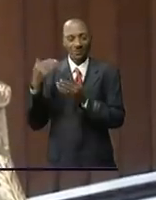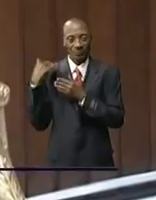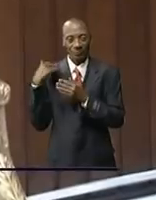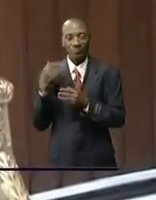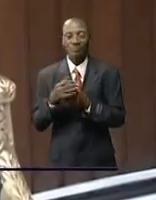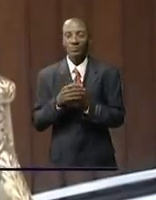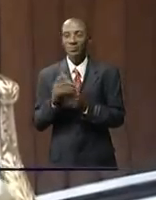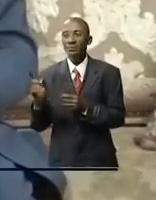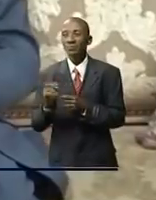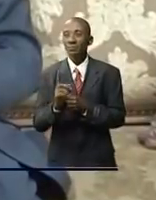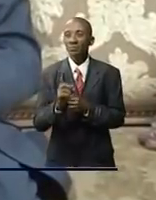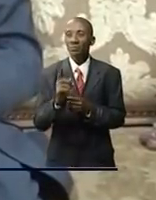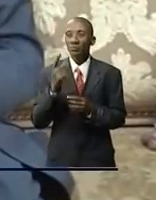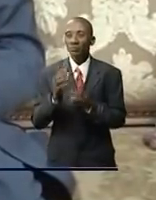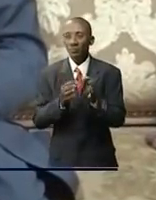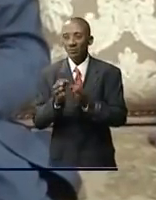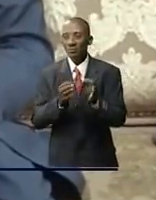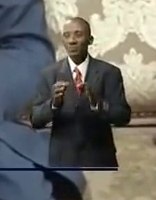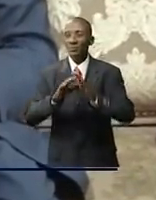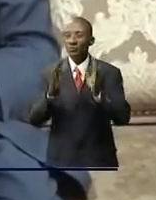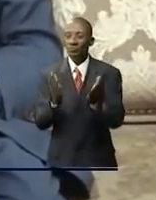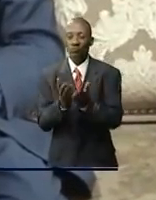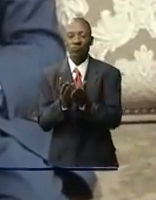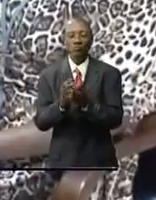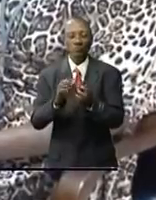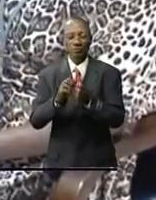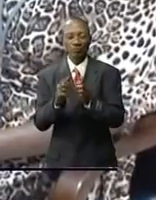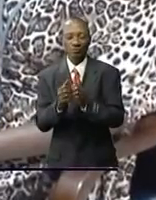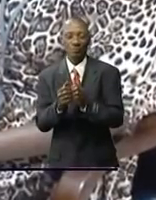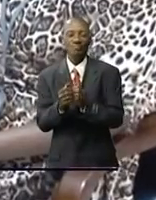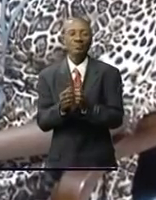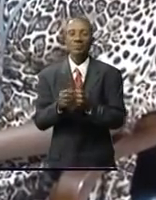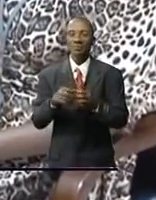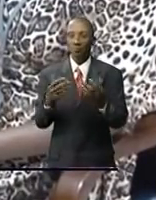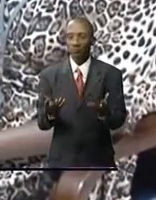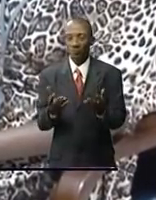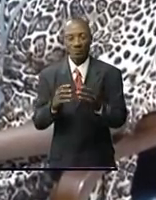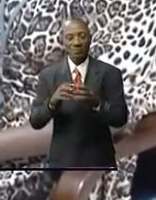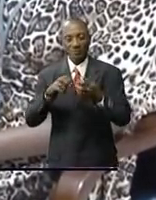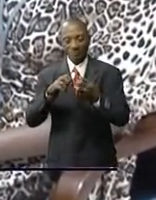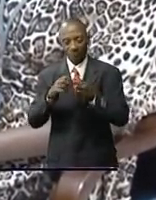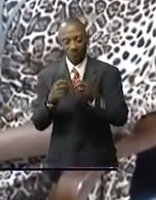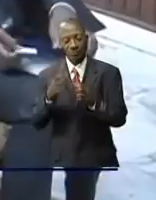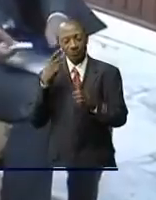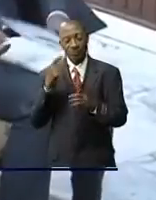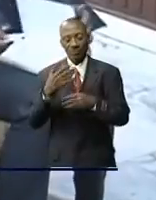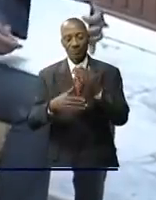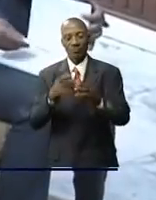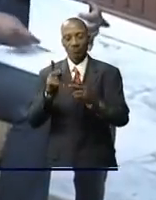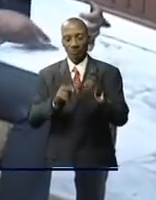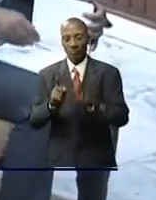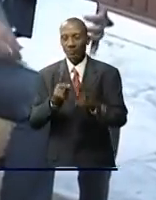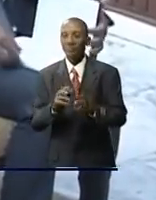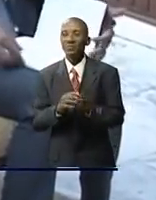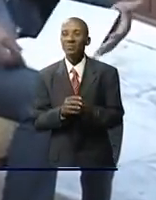c'est la formation des enseignants. Si vous êtes des enseignants bien formés, vous avez sûrement des curriculaires de formation qui sont bien et ça ne marche pas. Nous venons